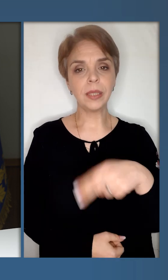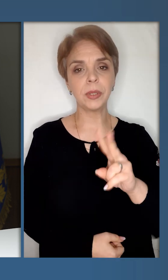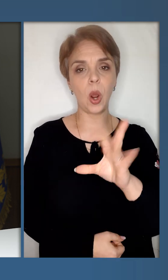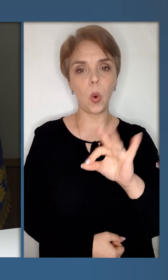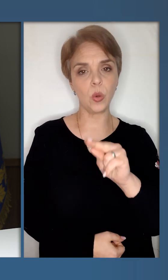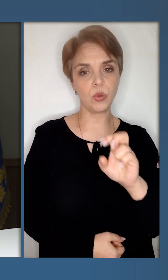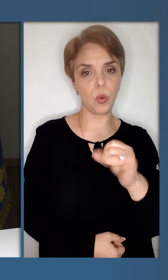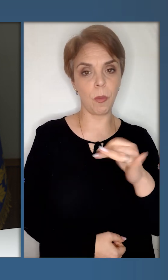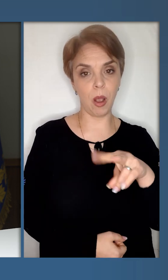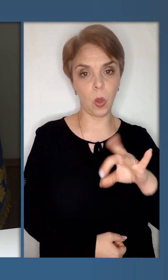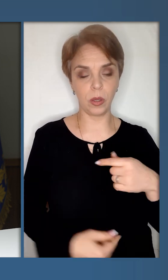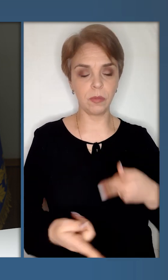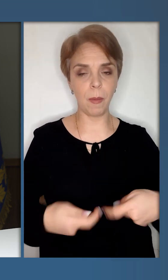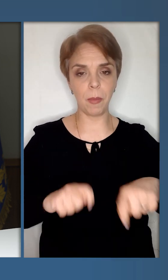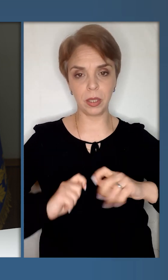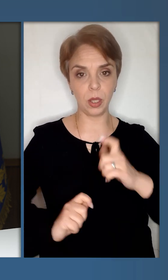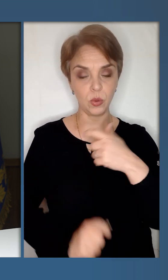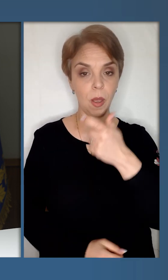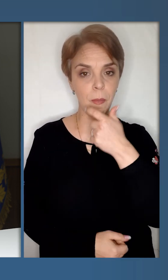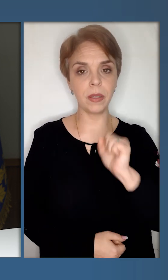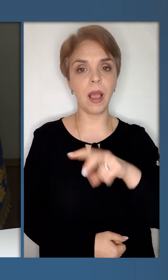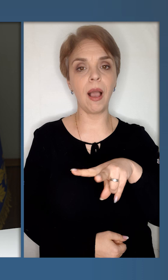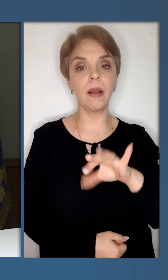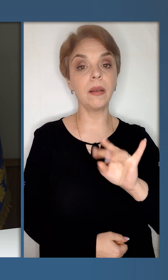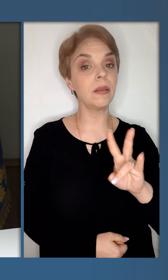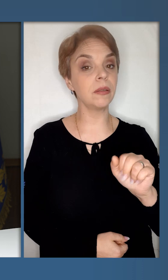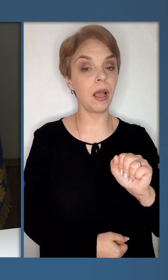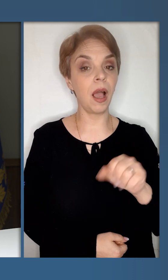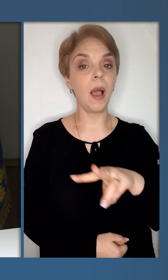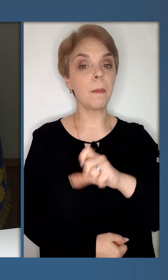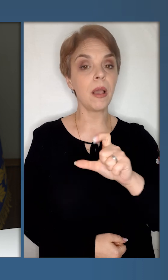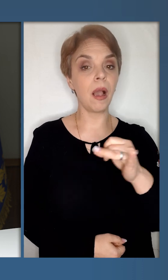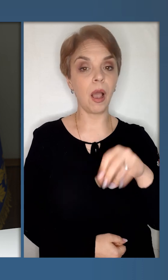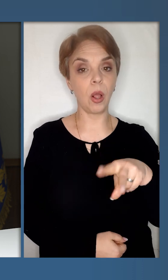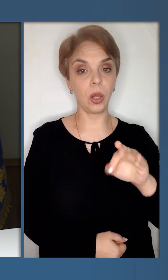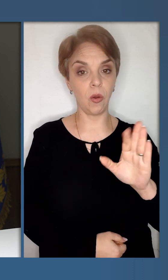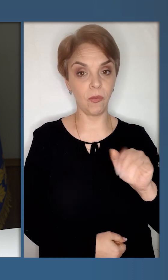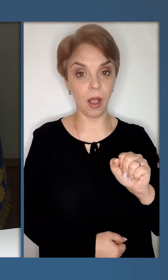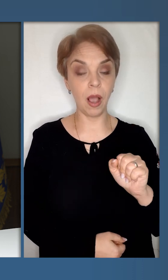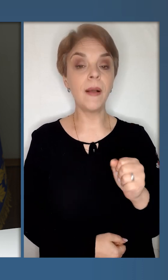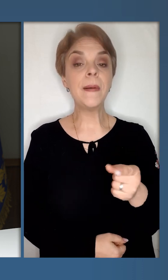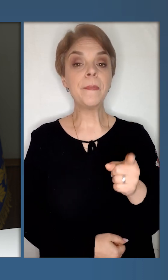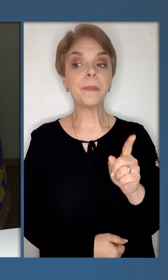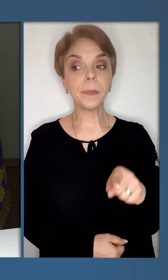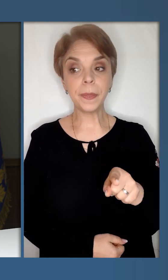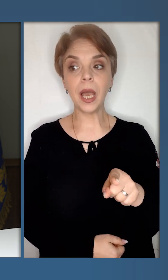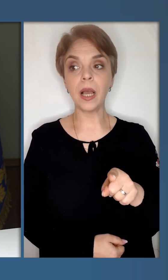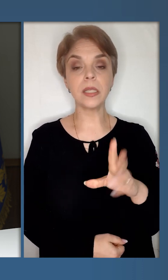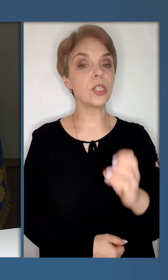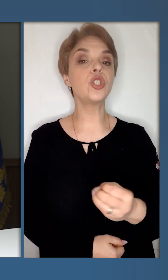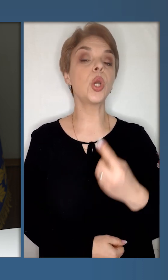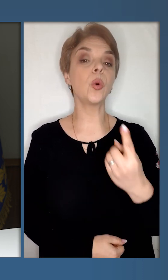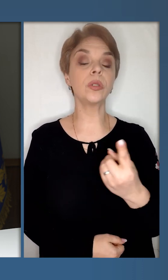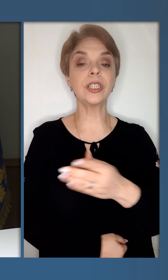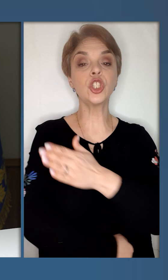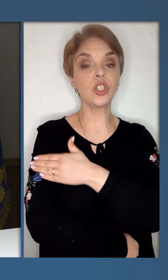Кицюбайла, який мені передала сьогодні пані Аліна Михайлова та за